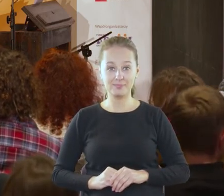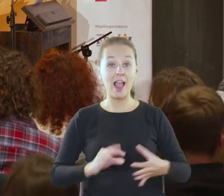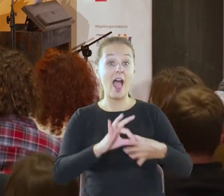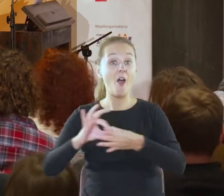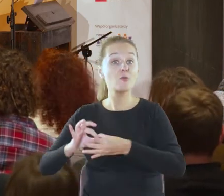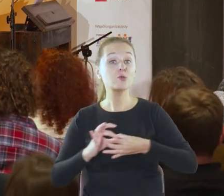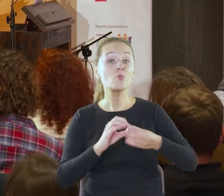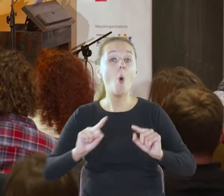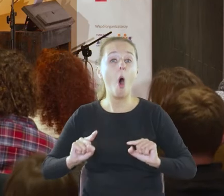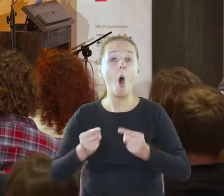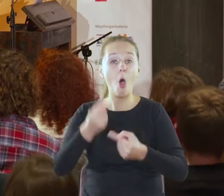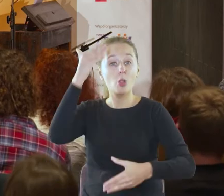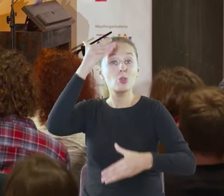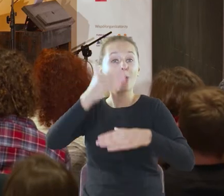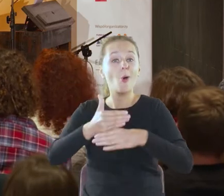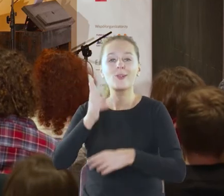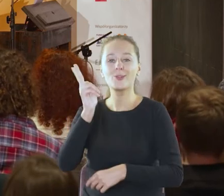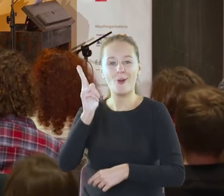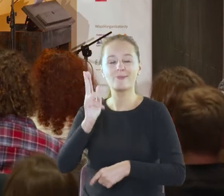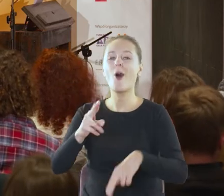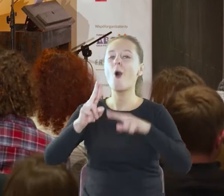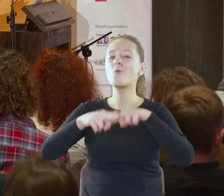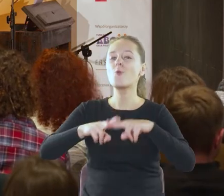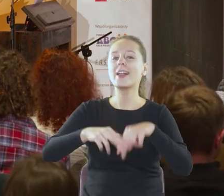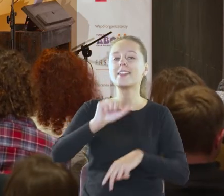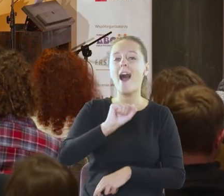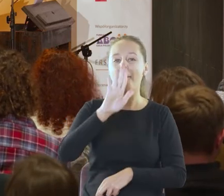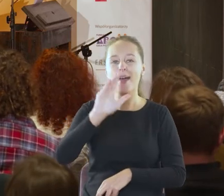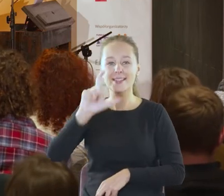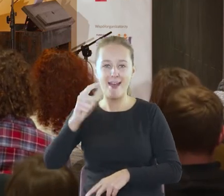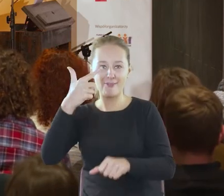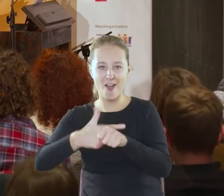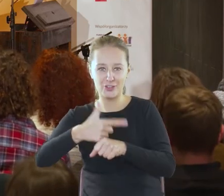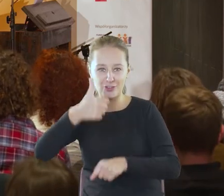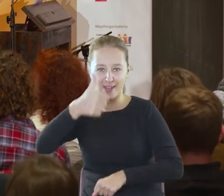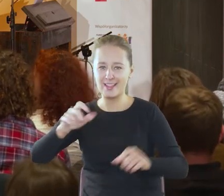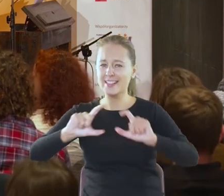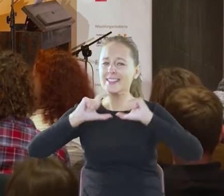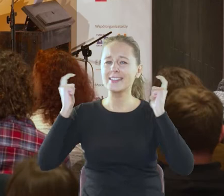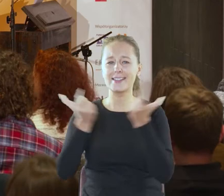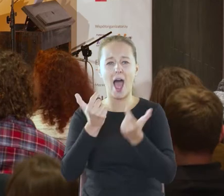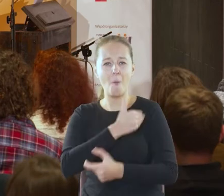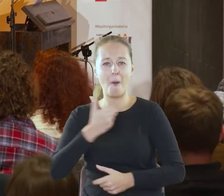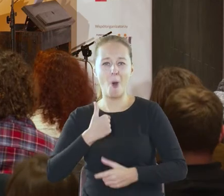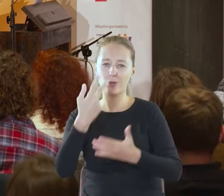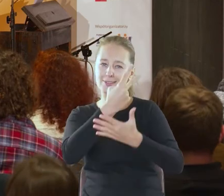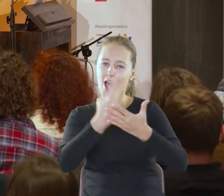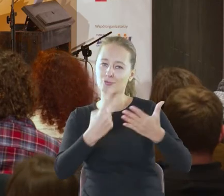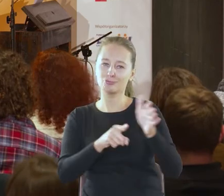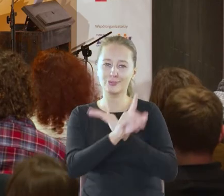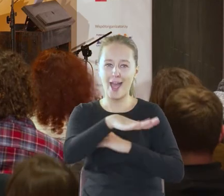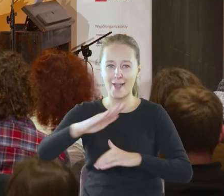Współorganizatorem Nocy jest również Fundacja ABC21. Cała Polska czyta dzieciom.